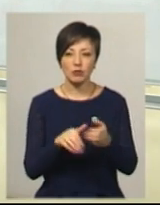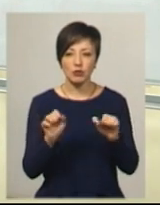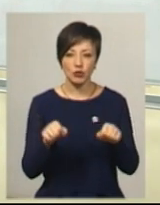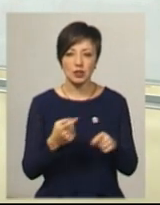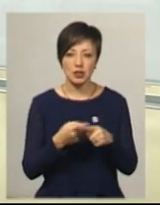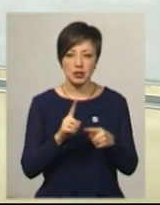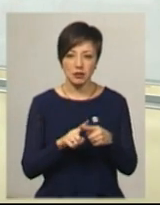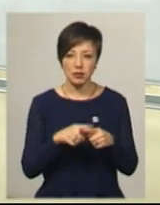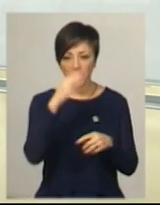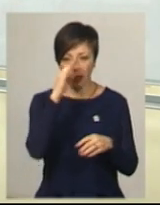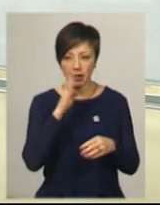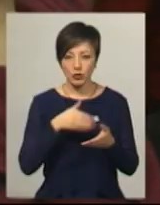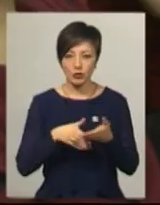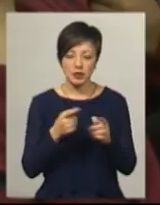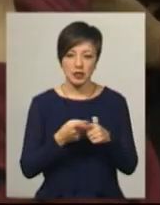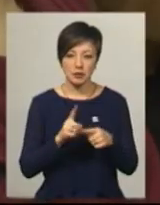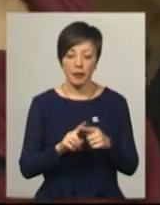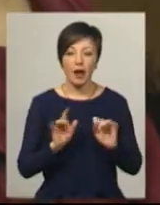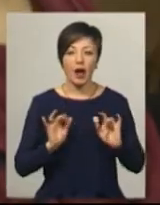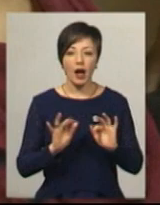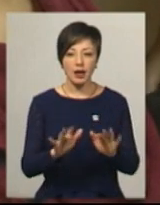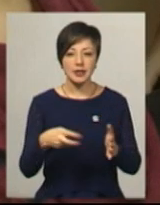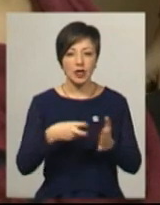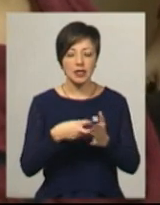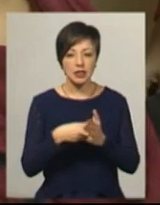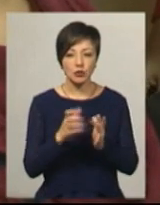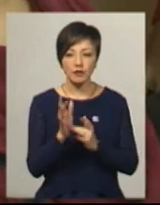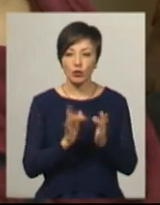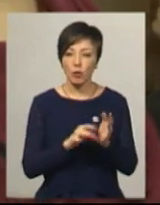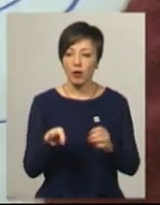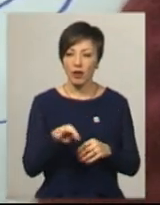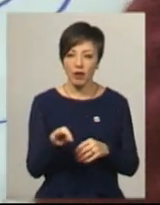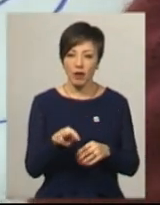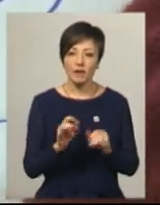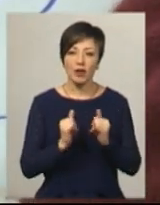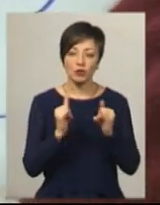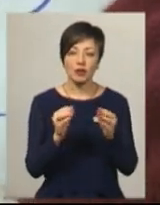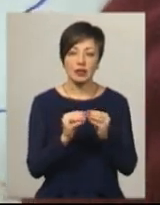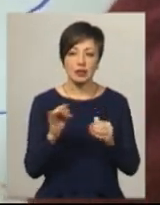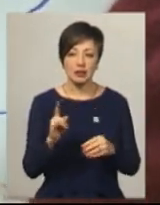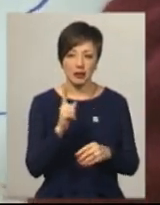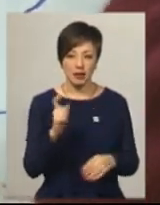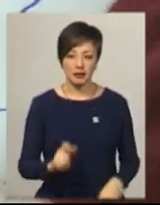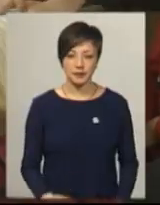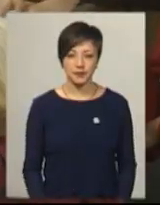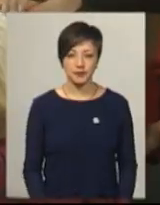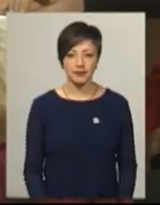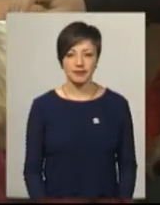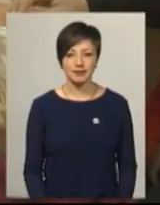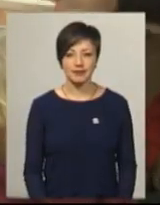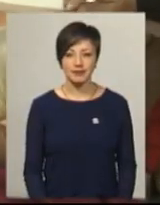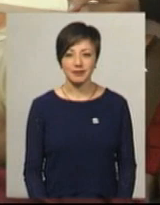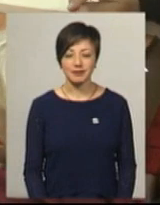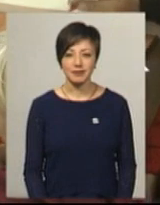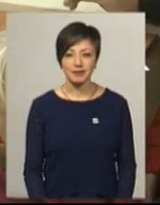зможуть батькам допомогти з цим. Акцію листи до Святого Миколая благодійний фонд «Карітас» влаштовує в десяте. Дарина Денисенко, Віктор Кривий.